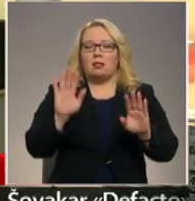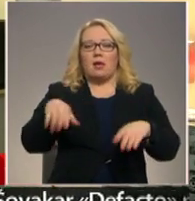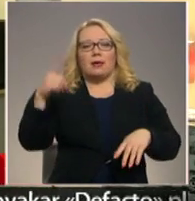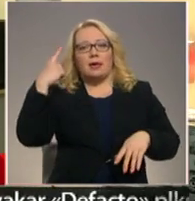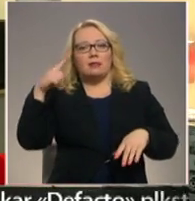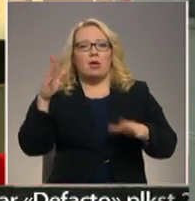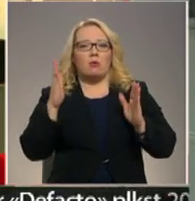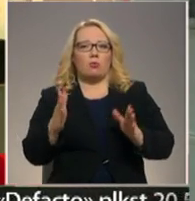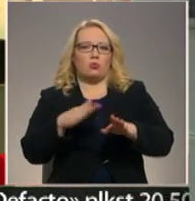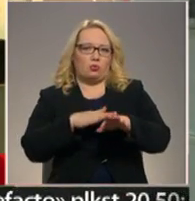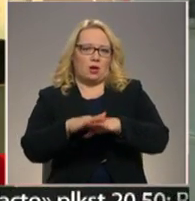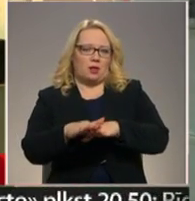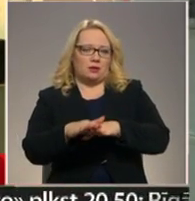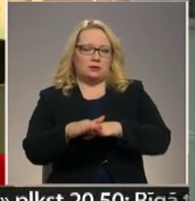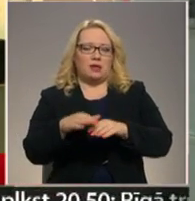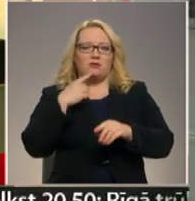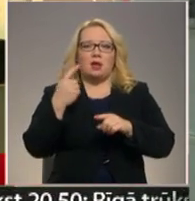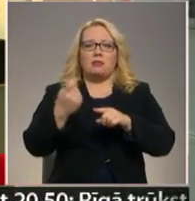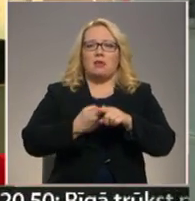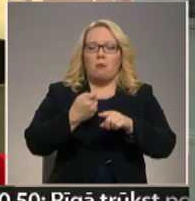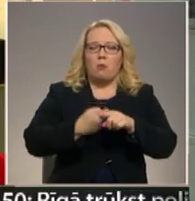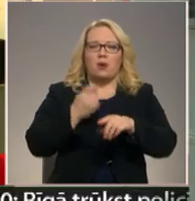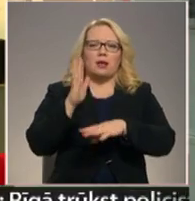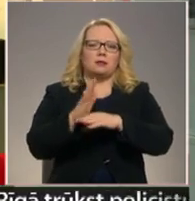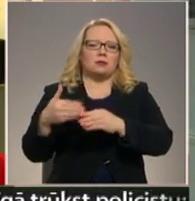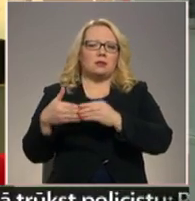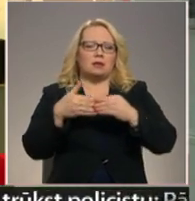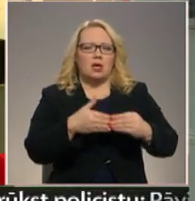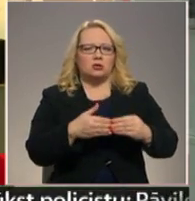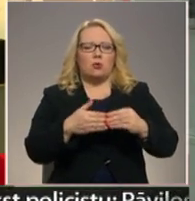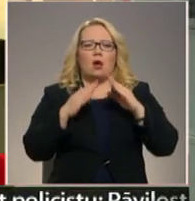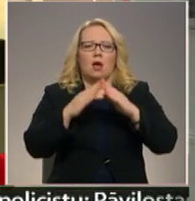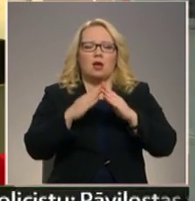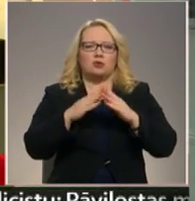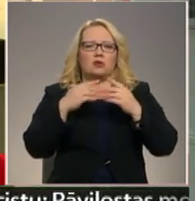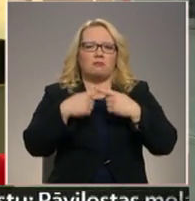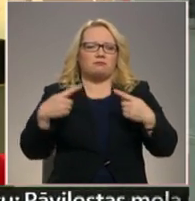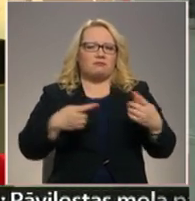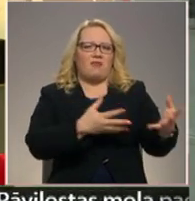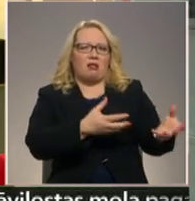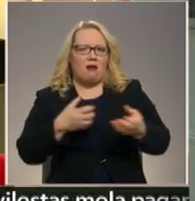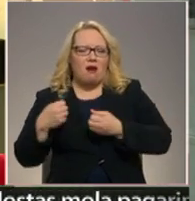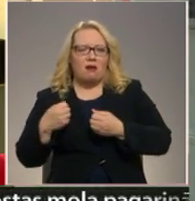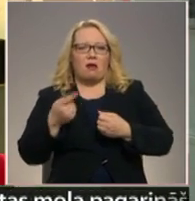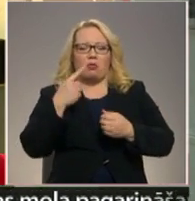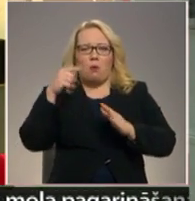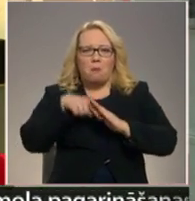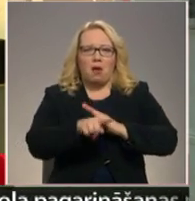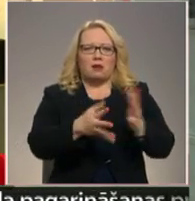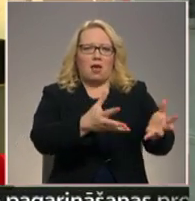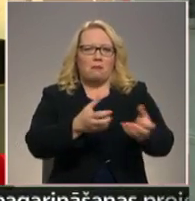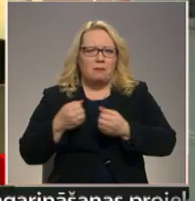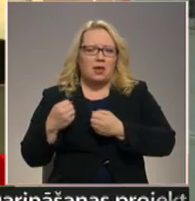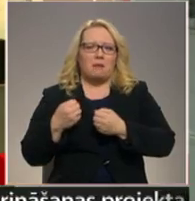taptu realizētu. Tam varētu slikts nests, no garžām vilkts ārā, no pagrabiem. Nu,